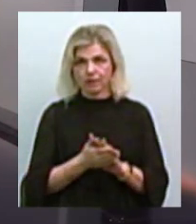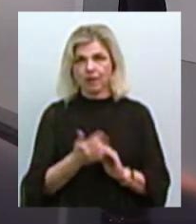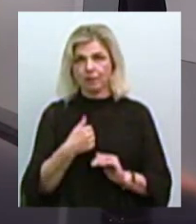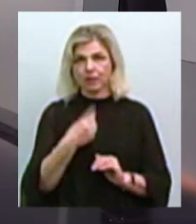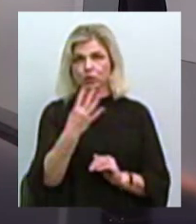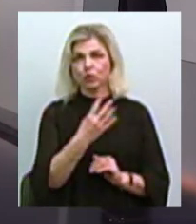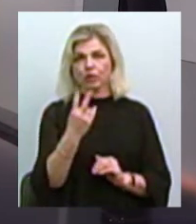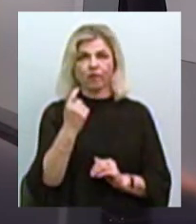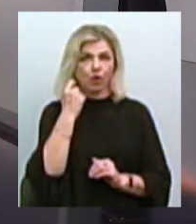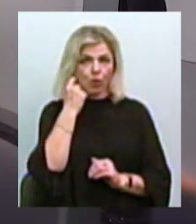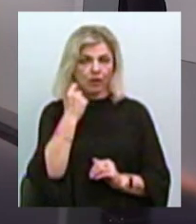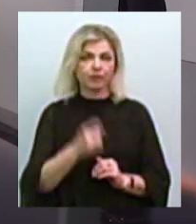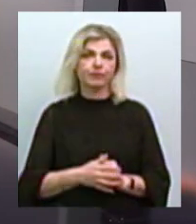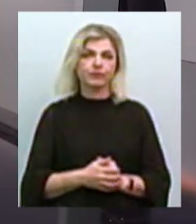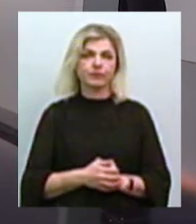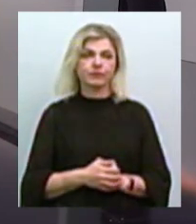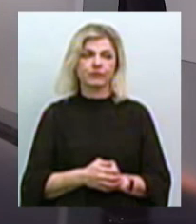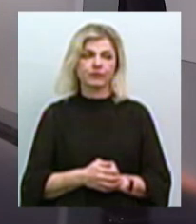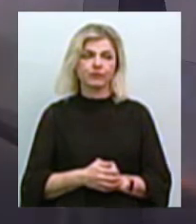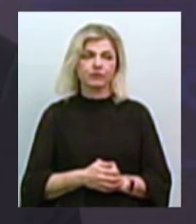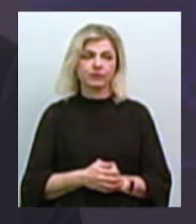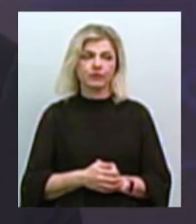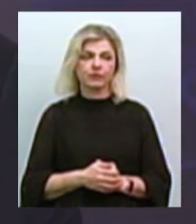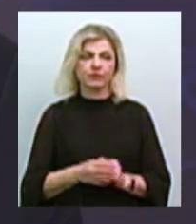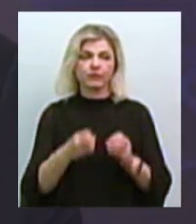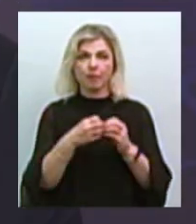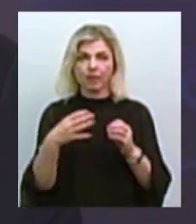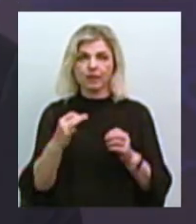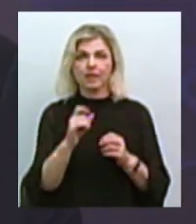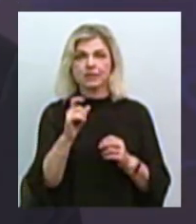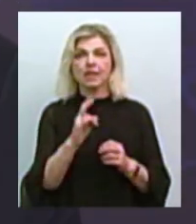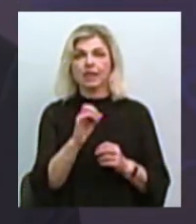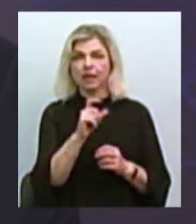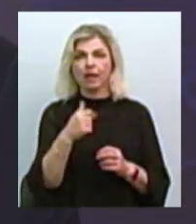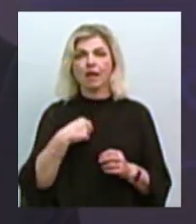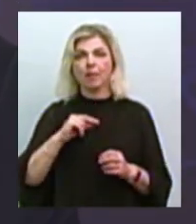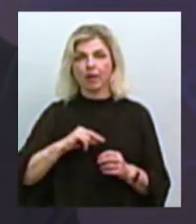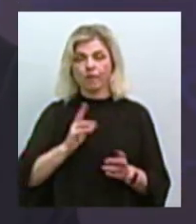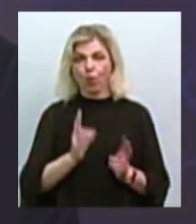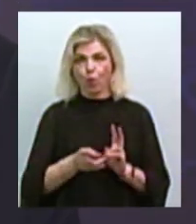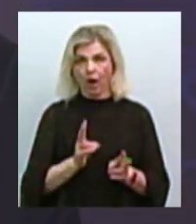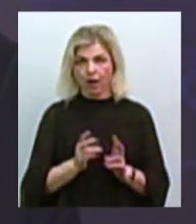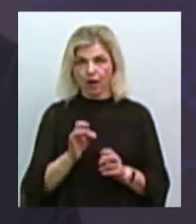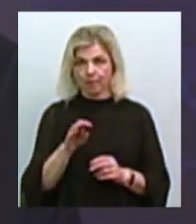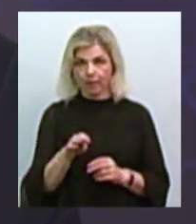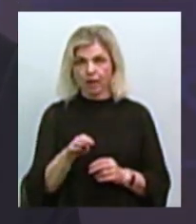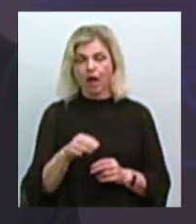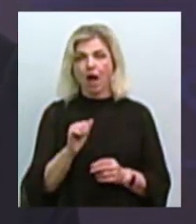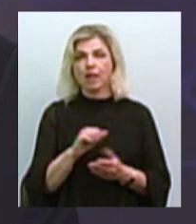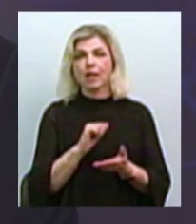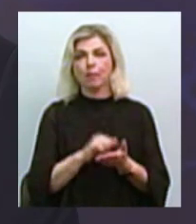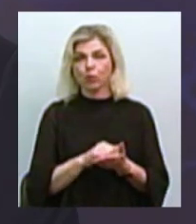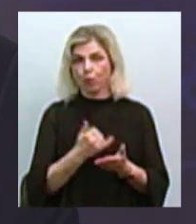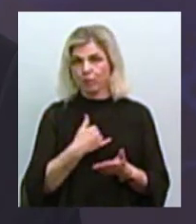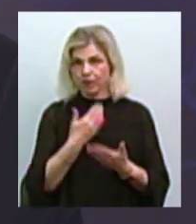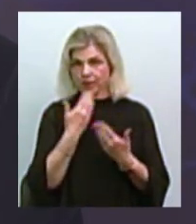42 роки, і 15 з них я перепрацювала кухарем, але диплома в мене